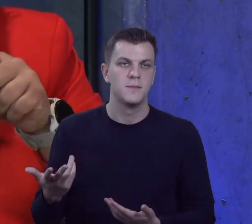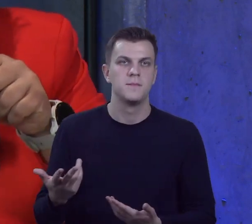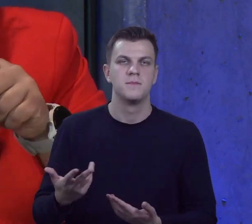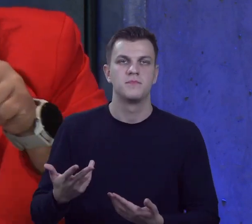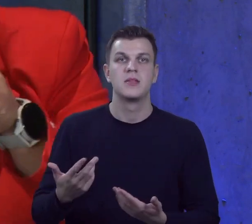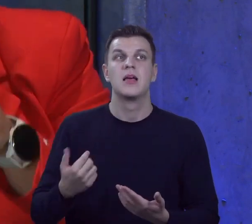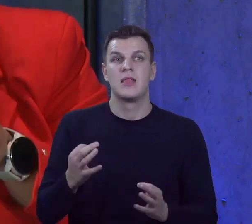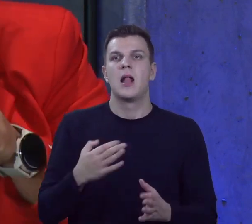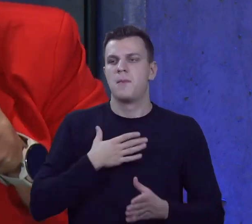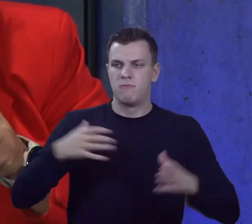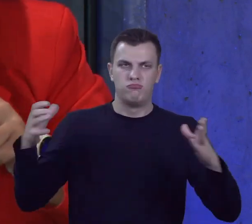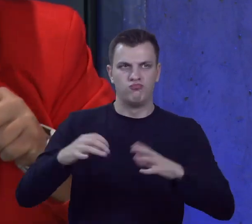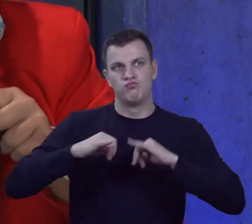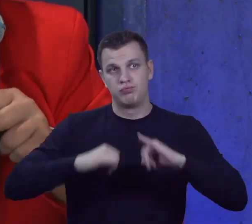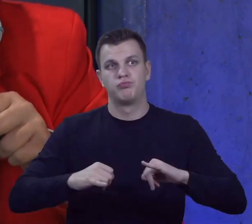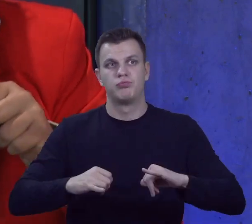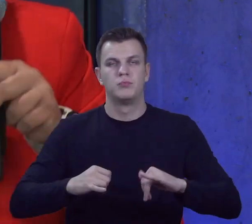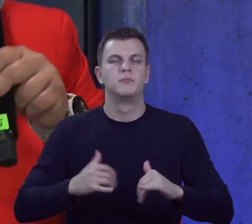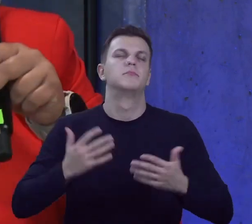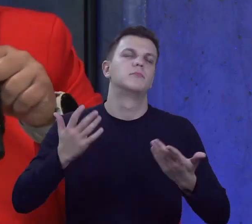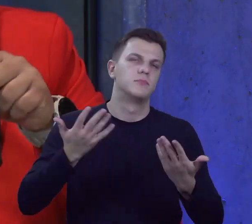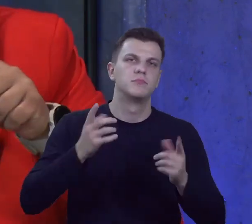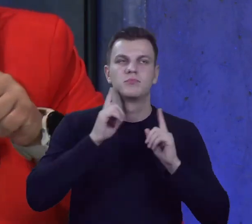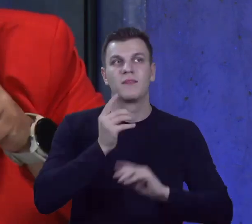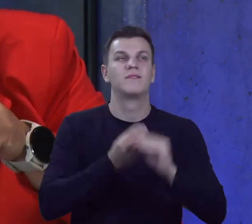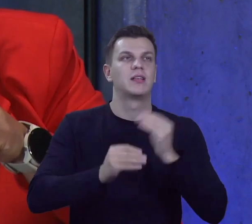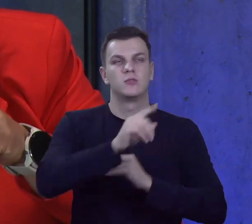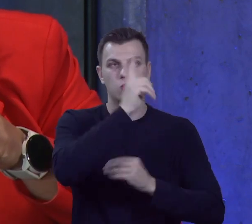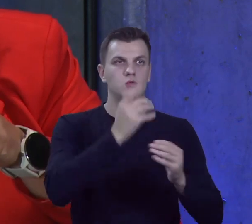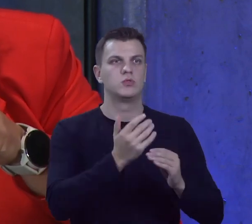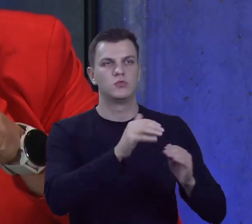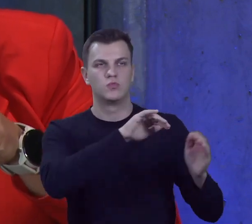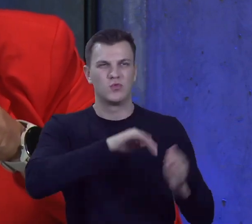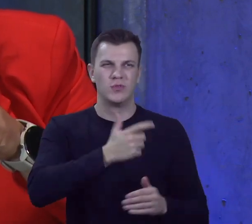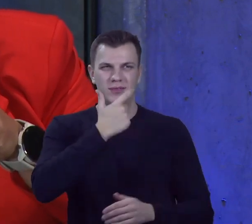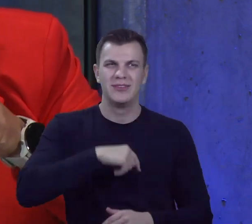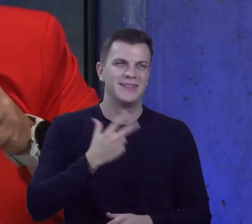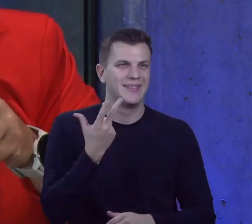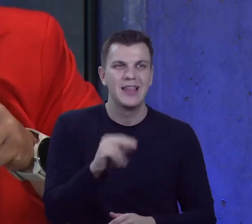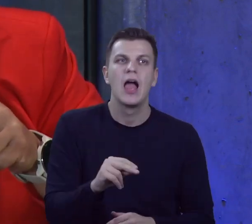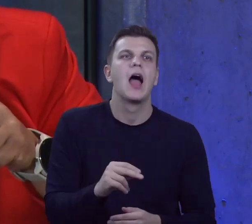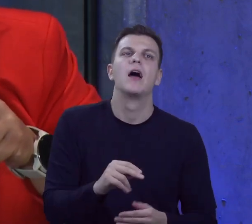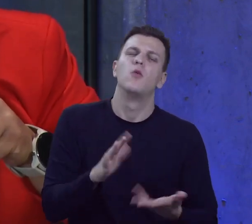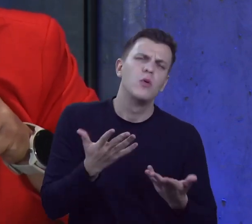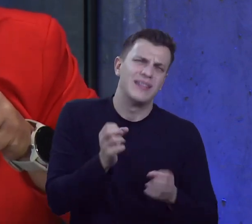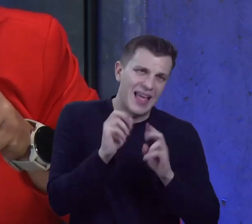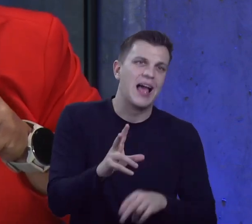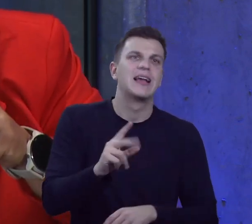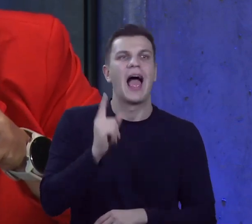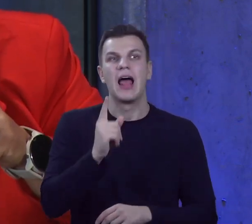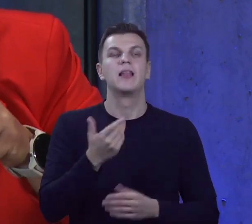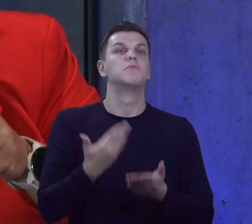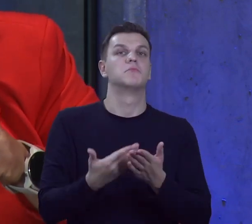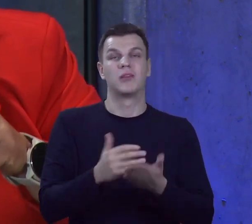drużynę pierścienia, oczywiście nie w większości, znaczy mam większość, ale to nie wynika z tego, że wszyscy radni byli z komitetu,